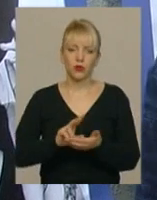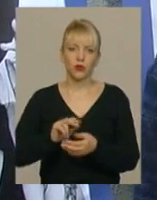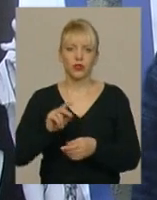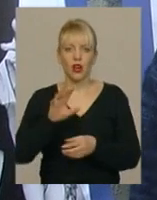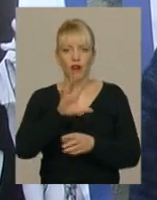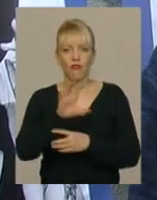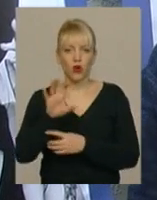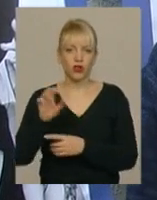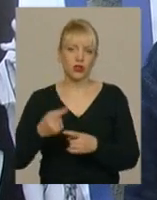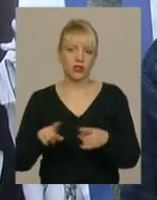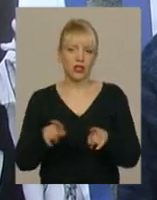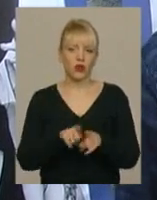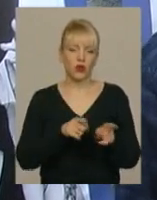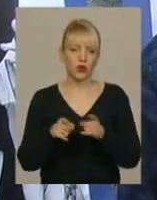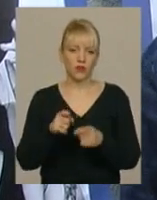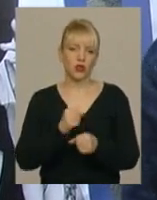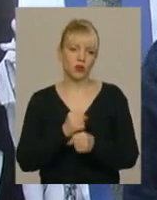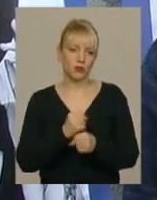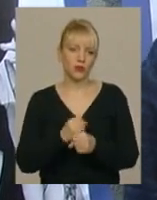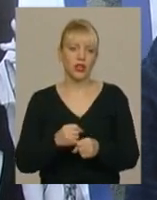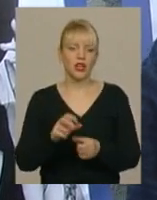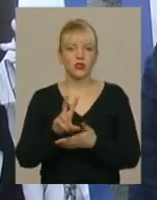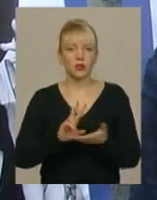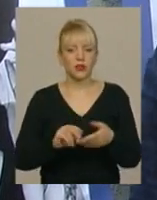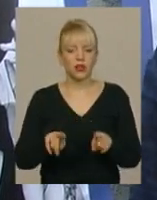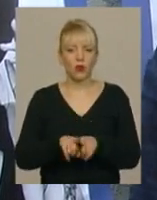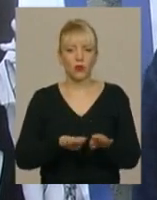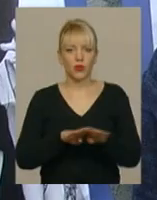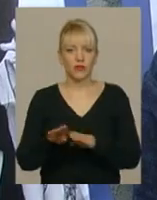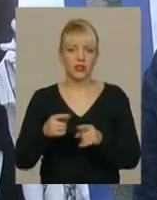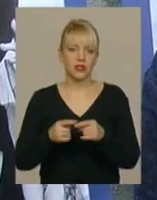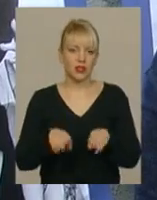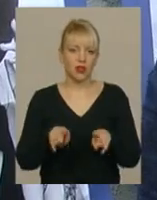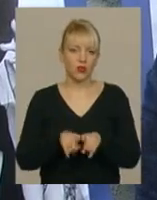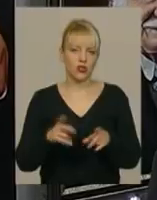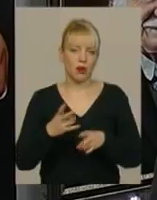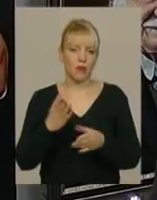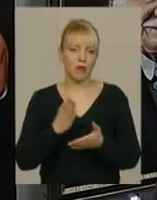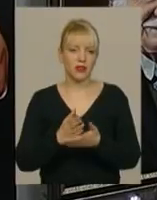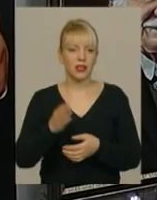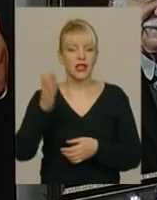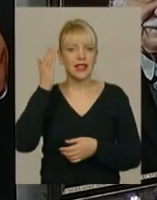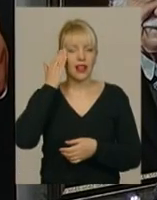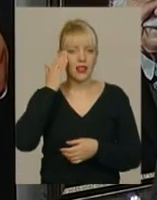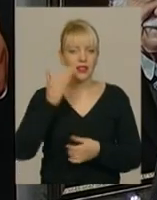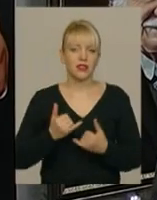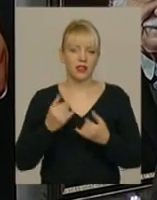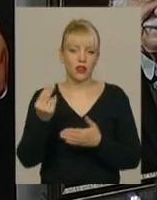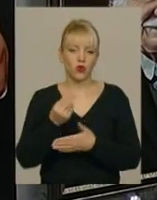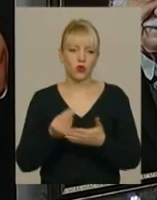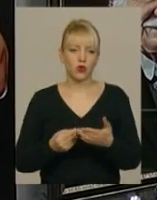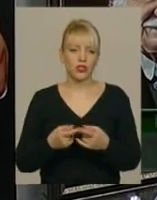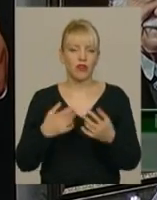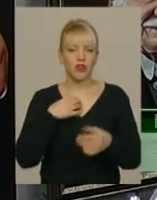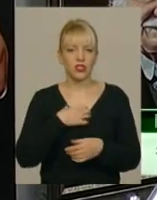з таких готових робіт, скопіювати на такому рівні, це теж треба мати талант. Для художника важливо